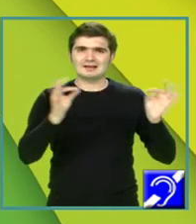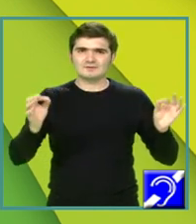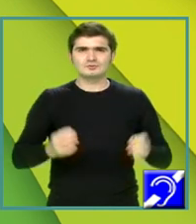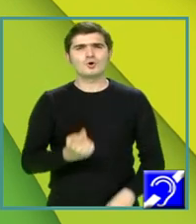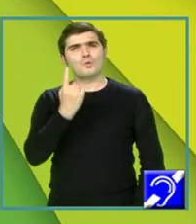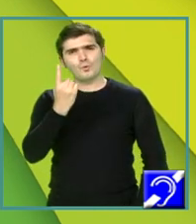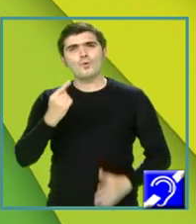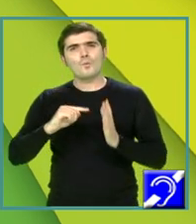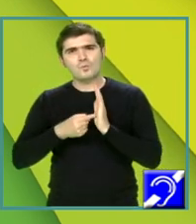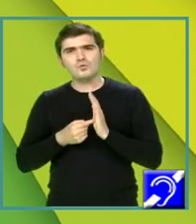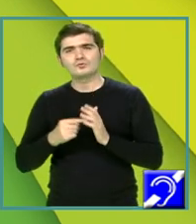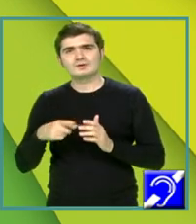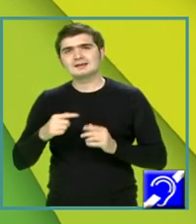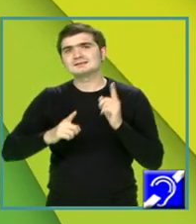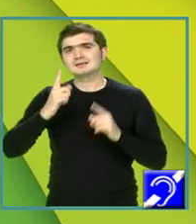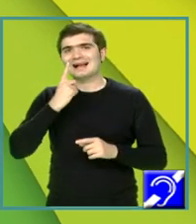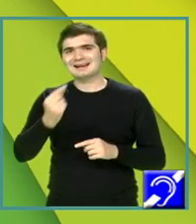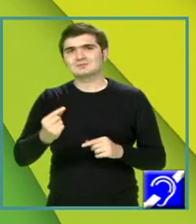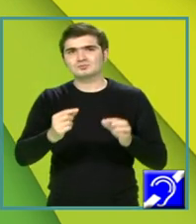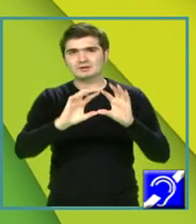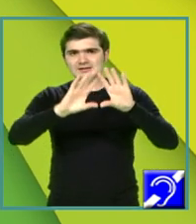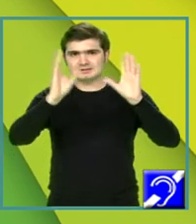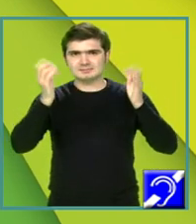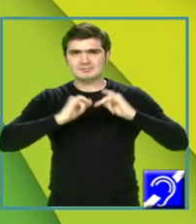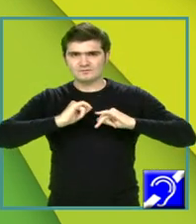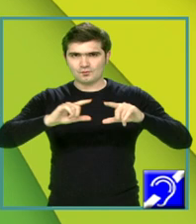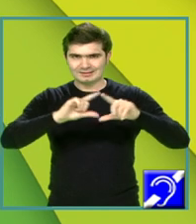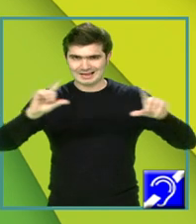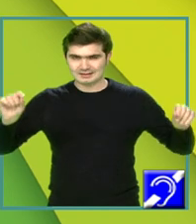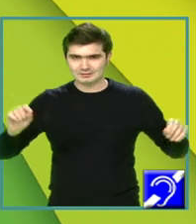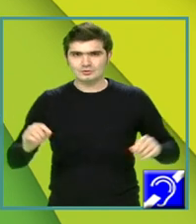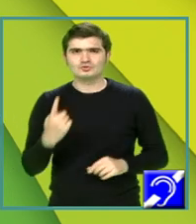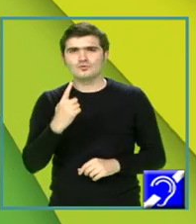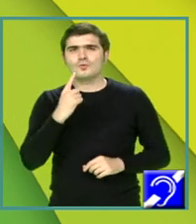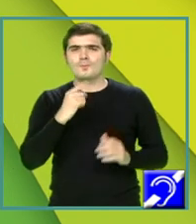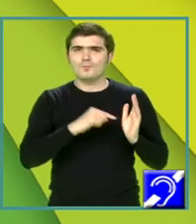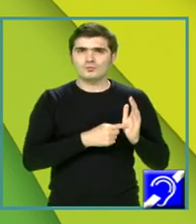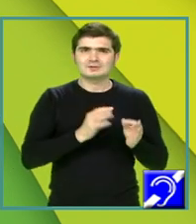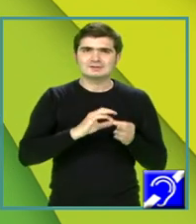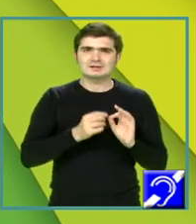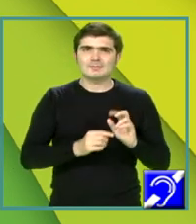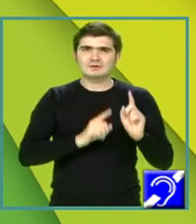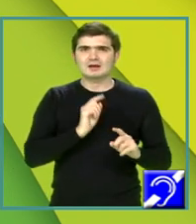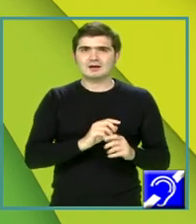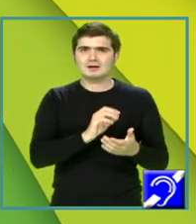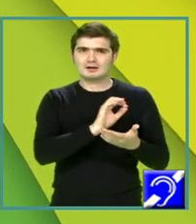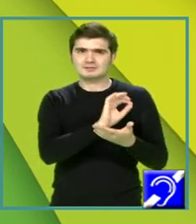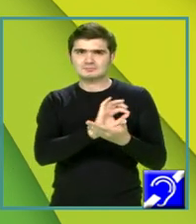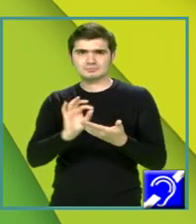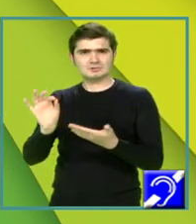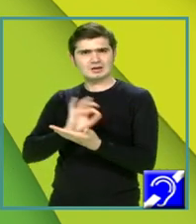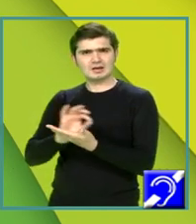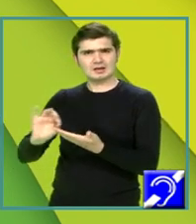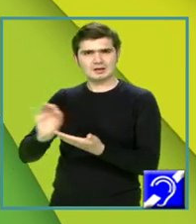presupune să răspundeți în enunț, iar un punct presupune redactarea corectă din